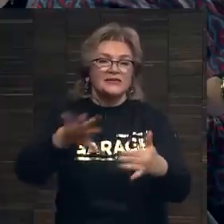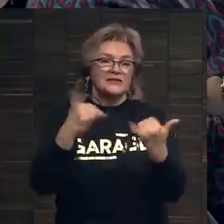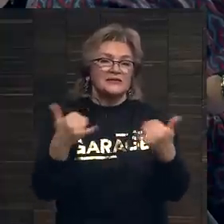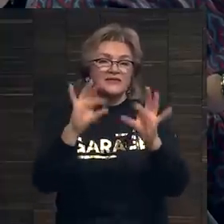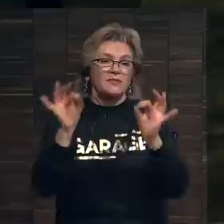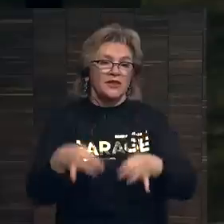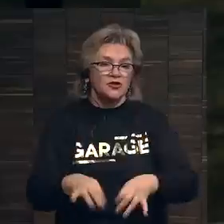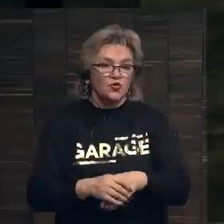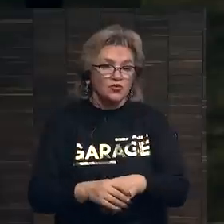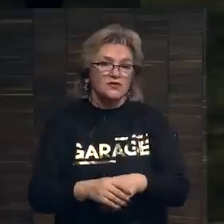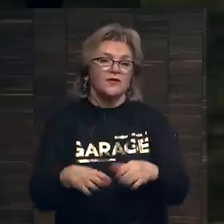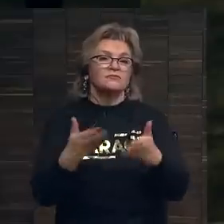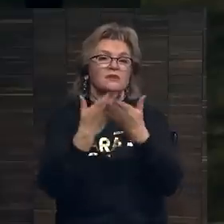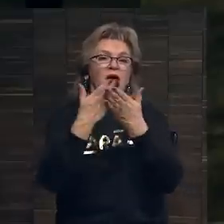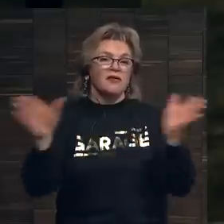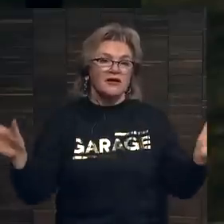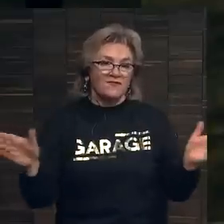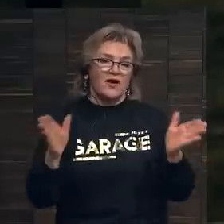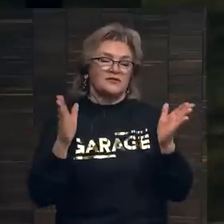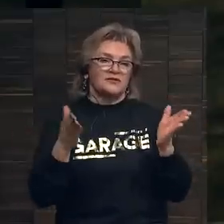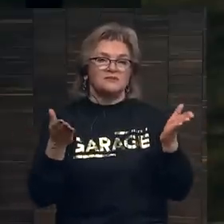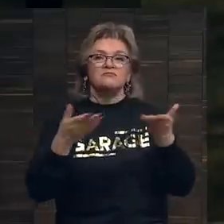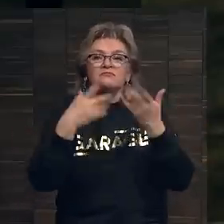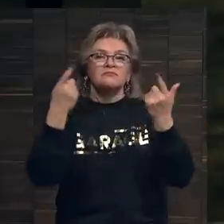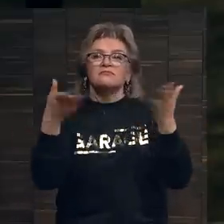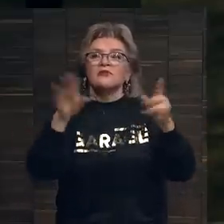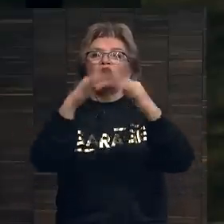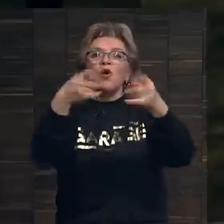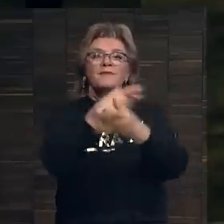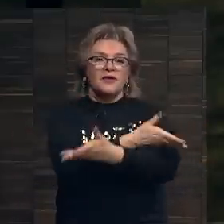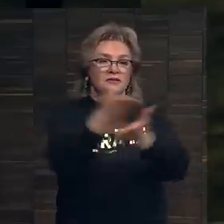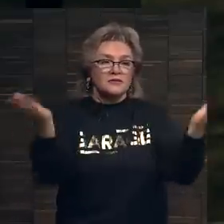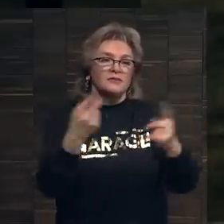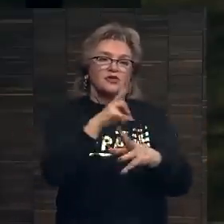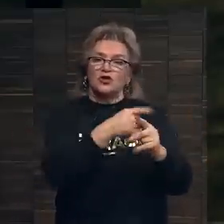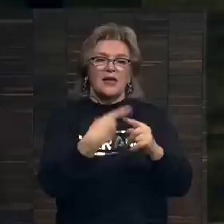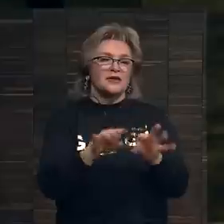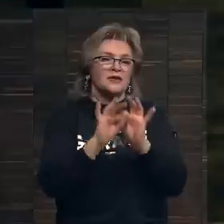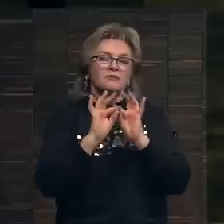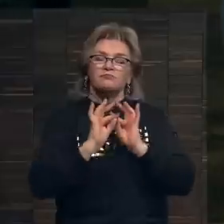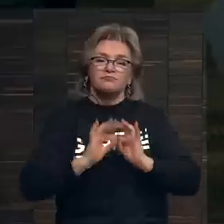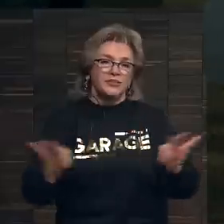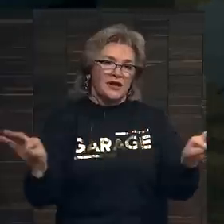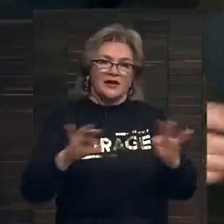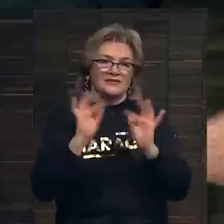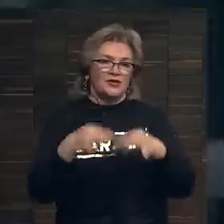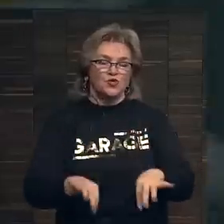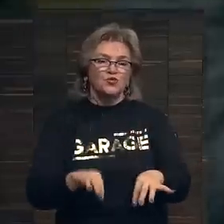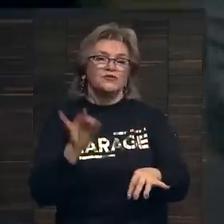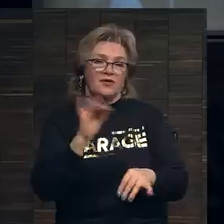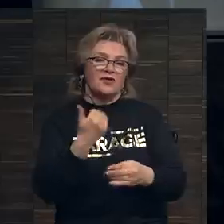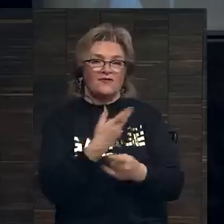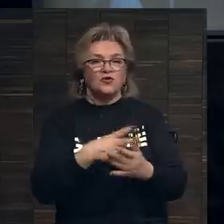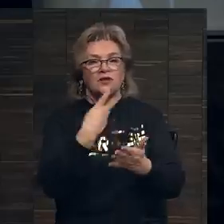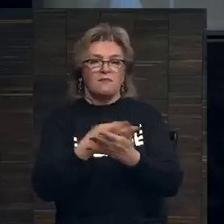современное искусство, открывать его остальному миру. Мы считаем, что это прекрасное искусство, и